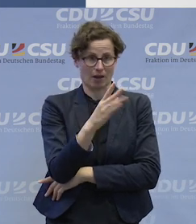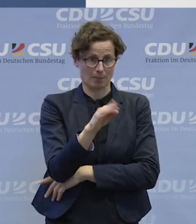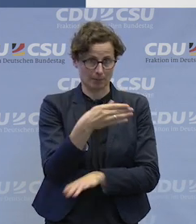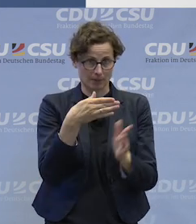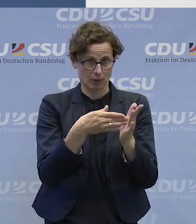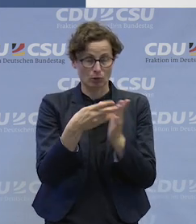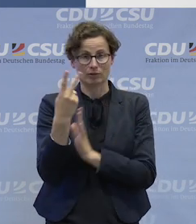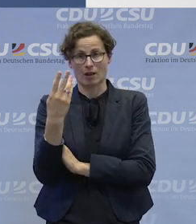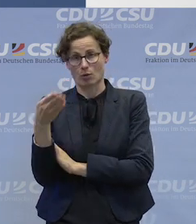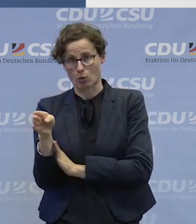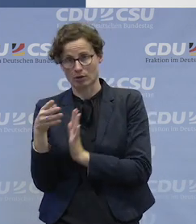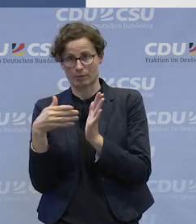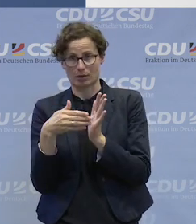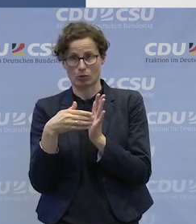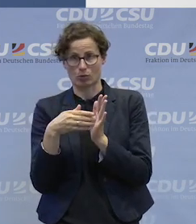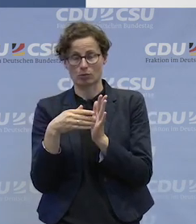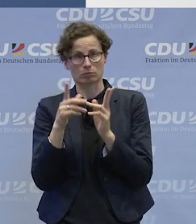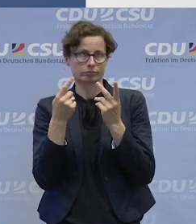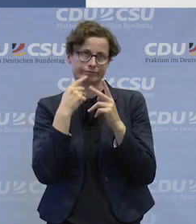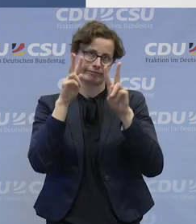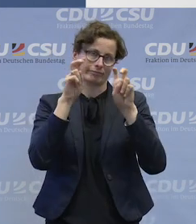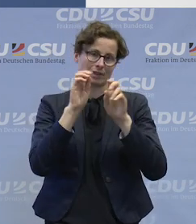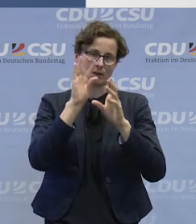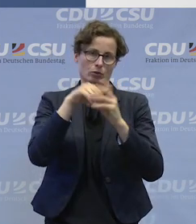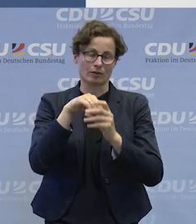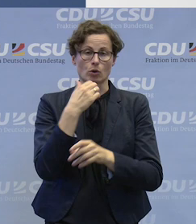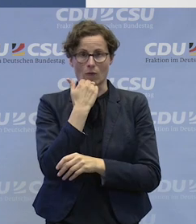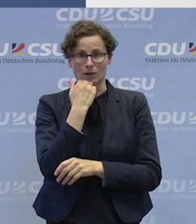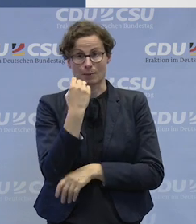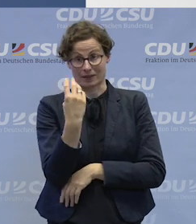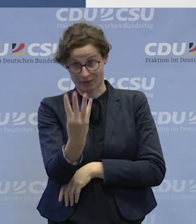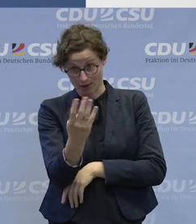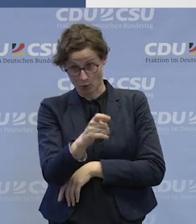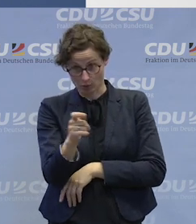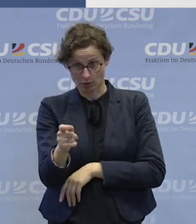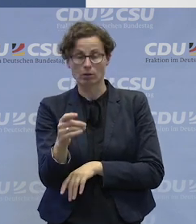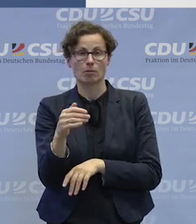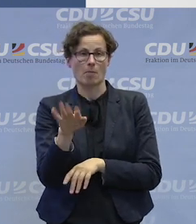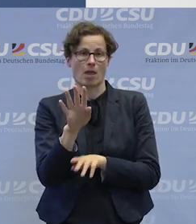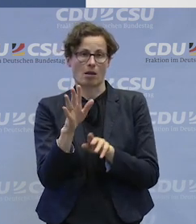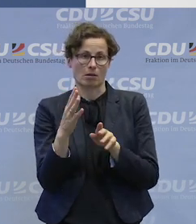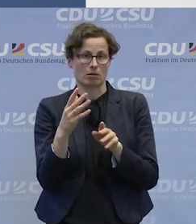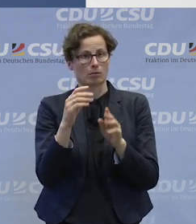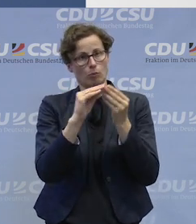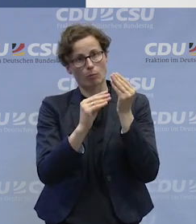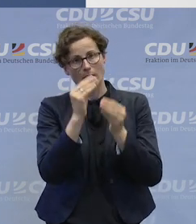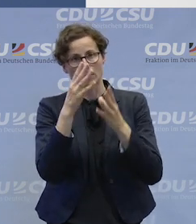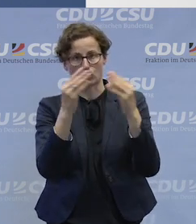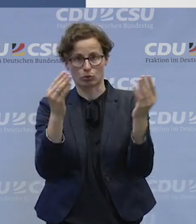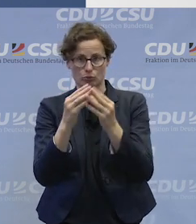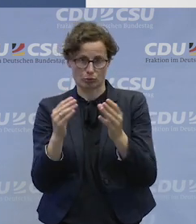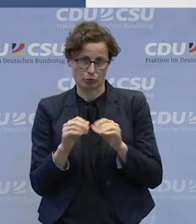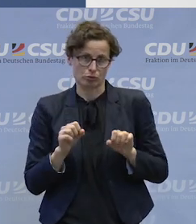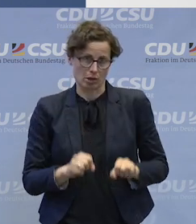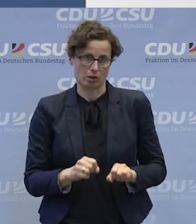ohne Behinderung, also inklusiv. Und hoffen, dass wir darüber dann auch mehr Power haben, Probleme, die da sind, dann